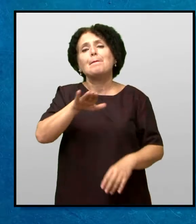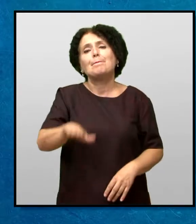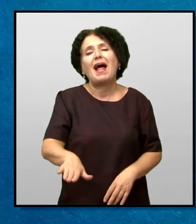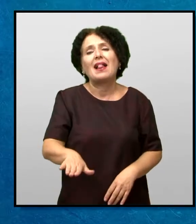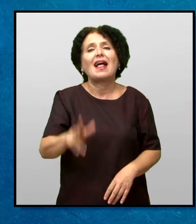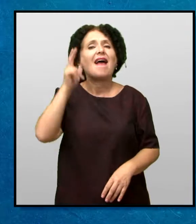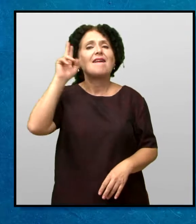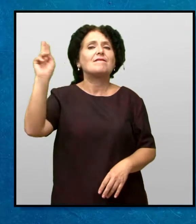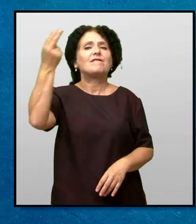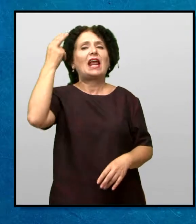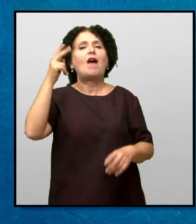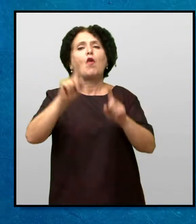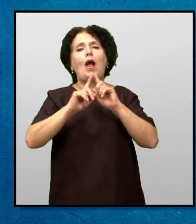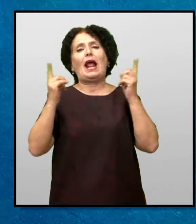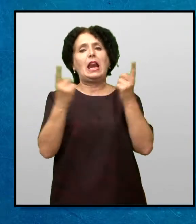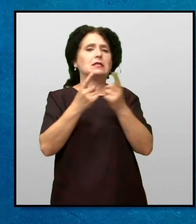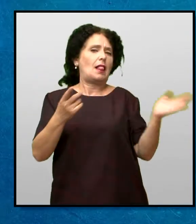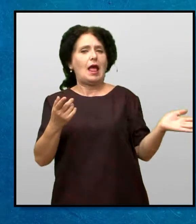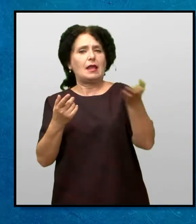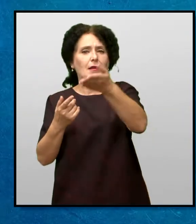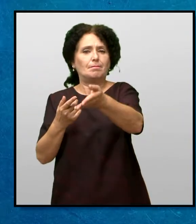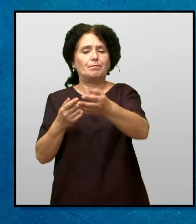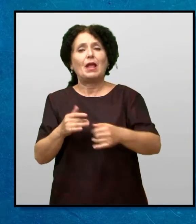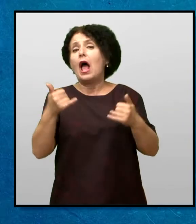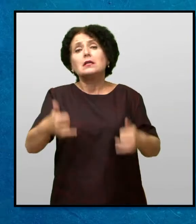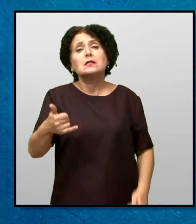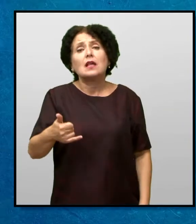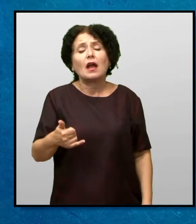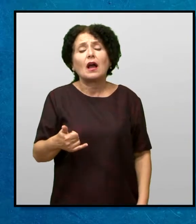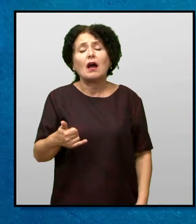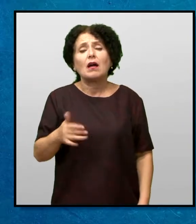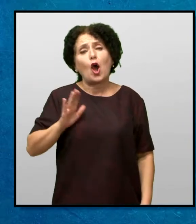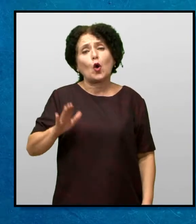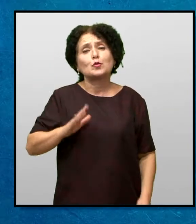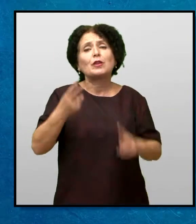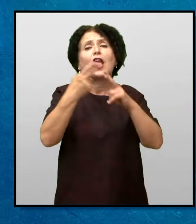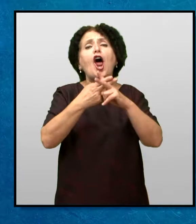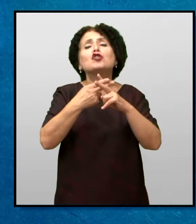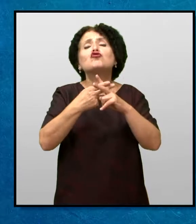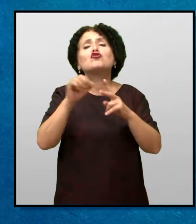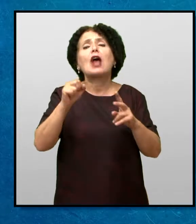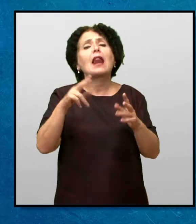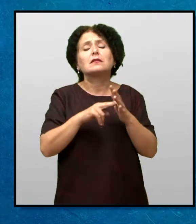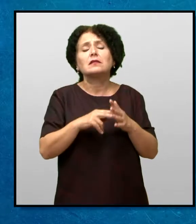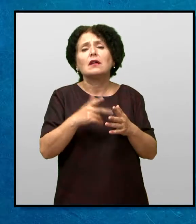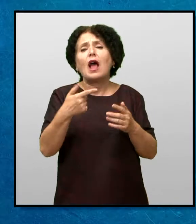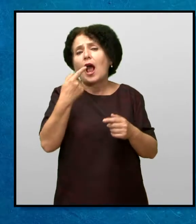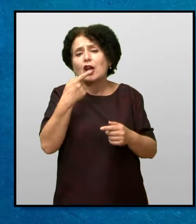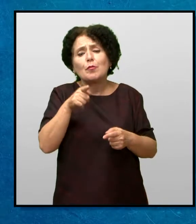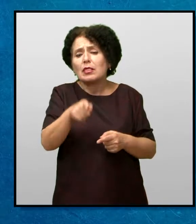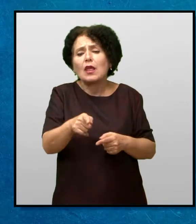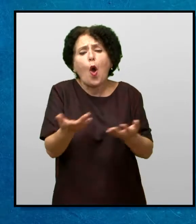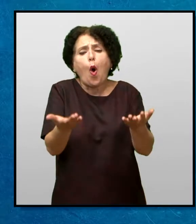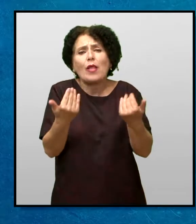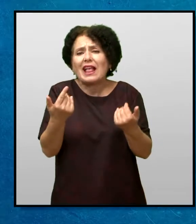потоа Мери ја викна во канцеларијата А сега, рече господин Чарлз, каже ми за